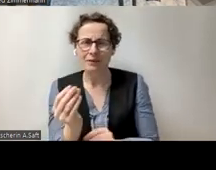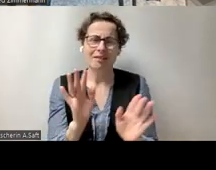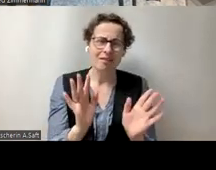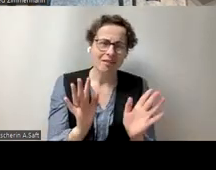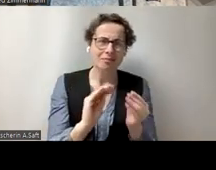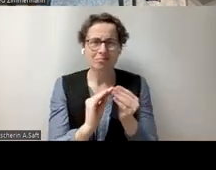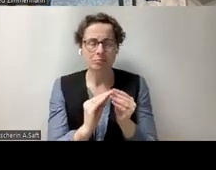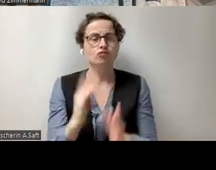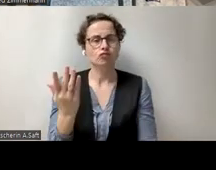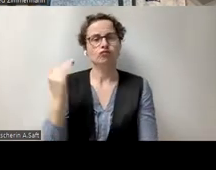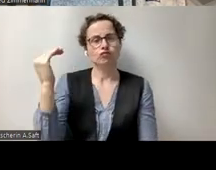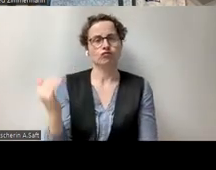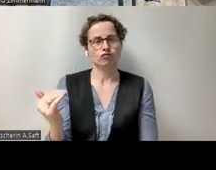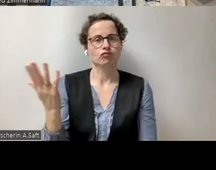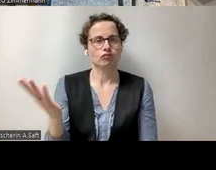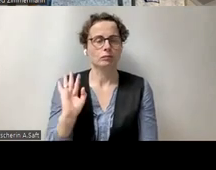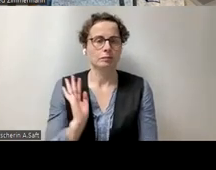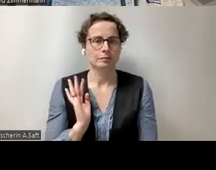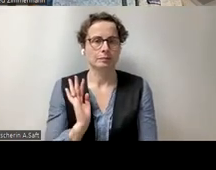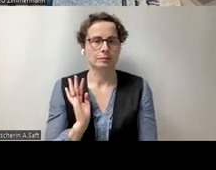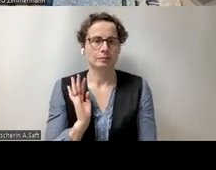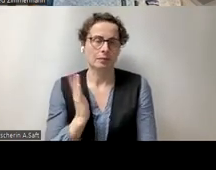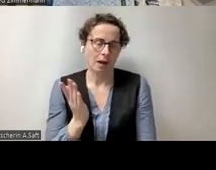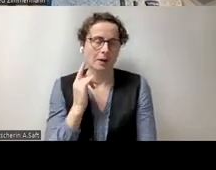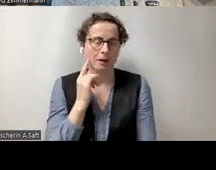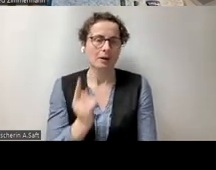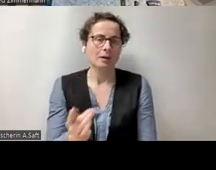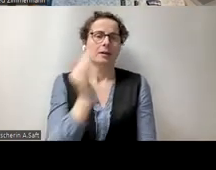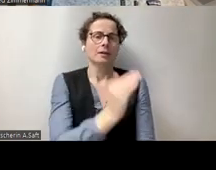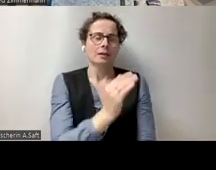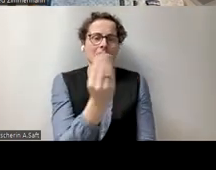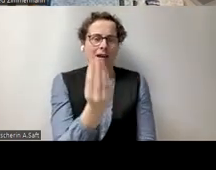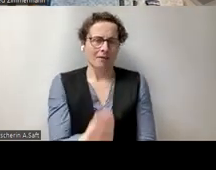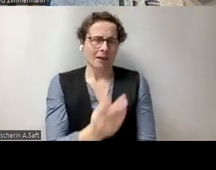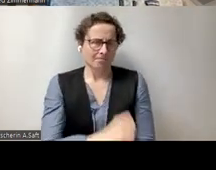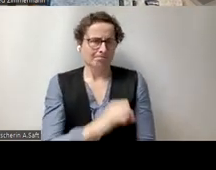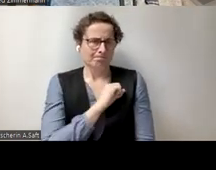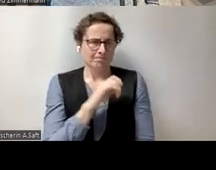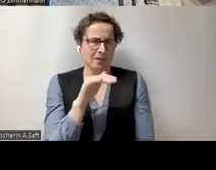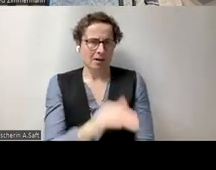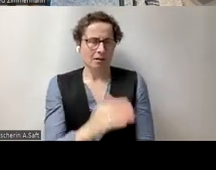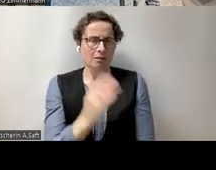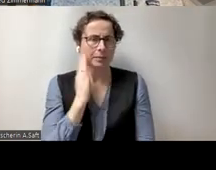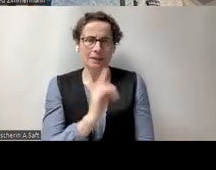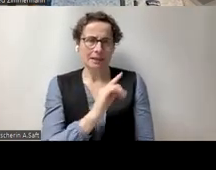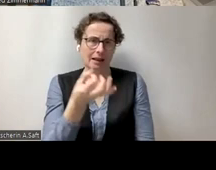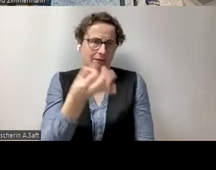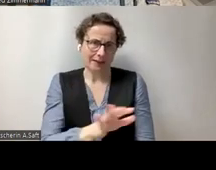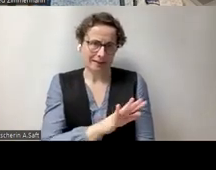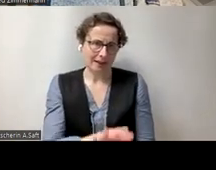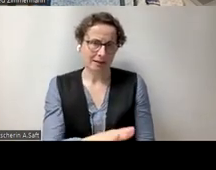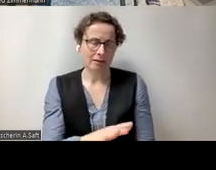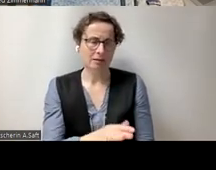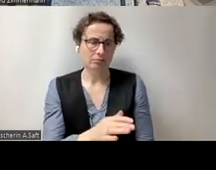Aber die grafischen Darstellungen haben natürlich trotzdem einen hohen Wert und wir sollten sie unbedingt auch drin lassen